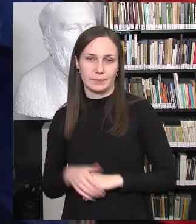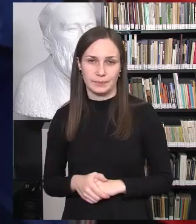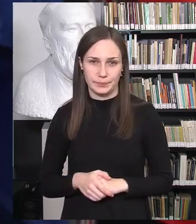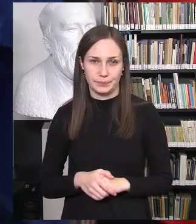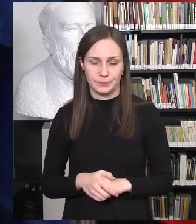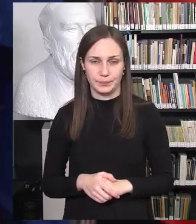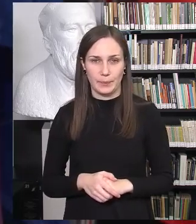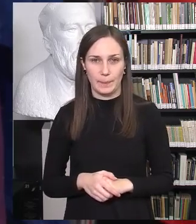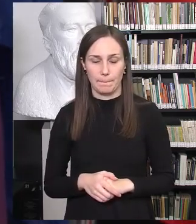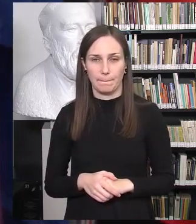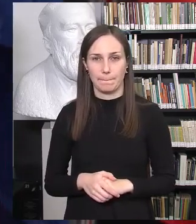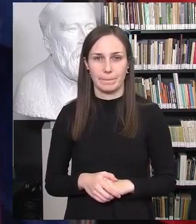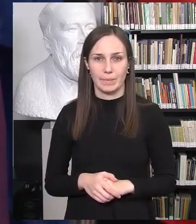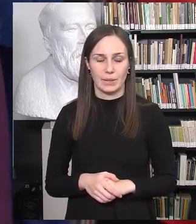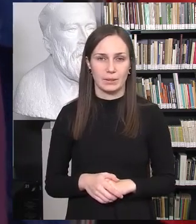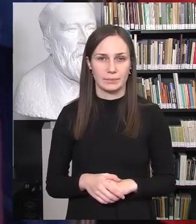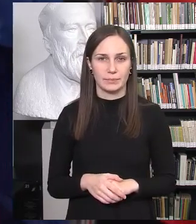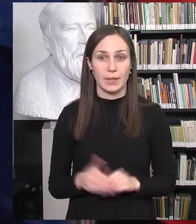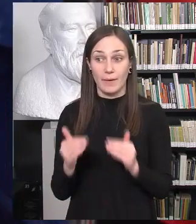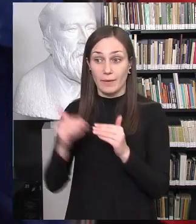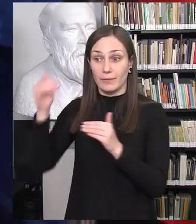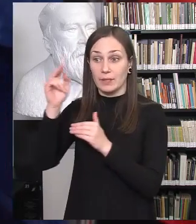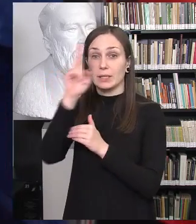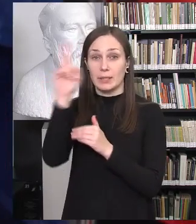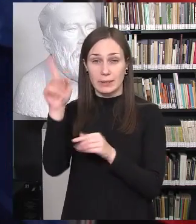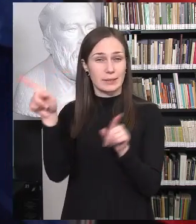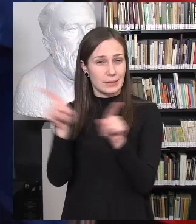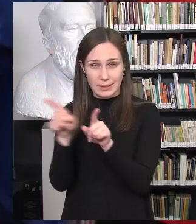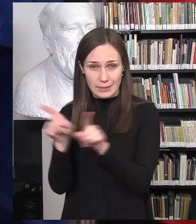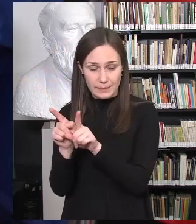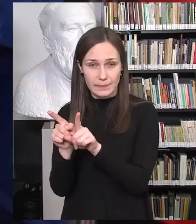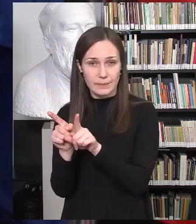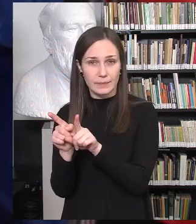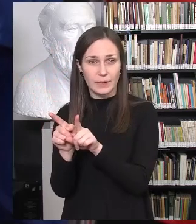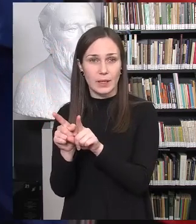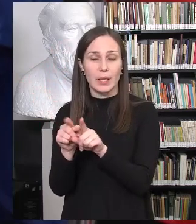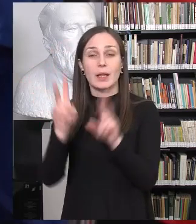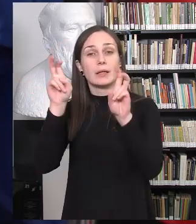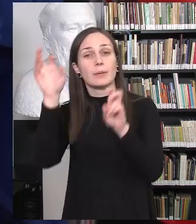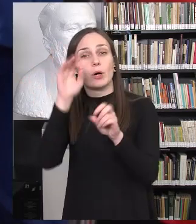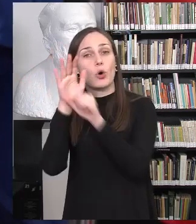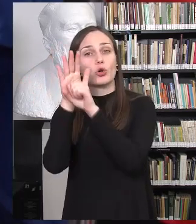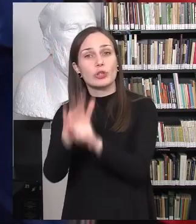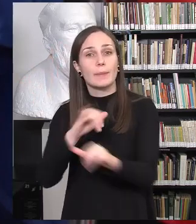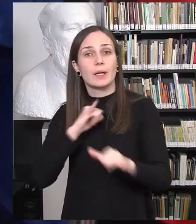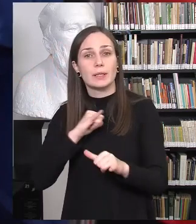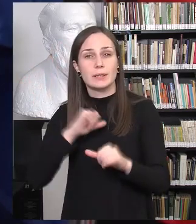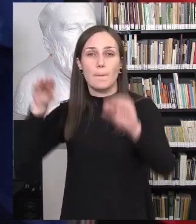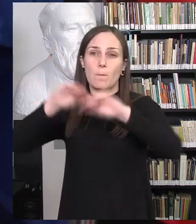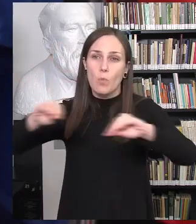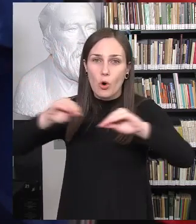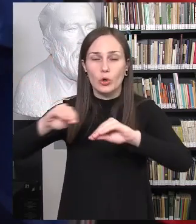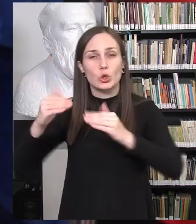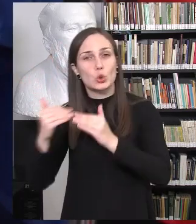skiriasi. Ir vėlgi pas vyresniuosius irgi yra tendencija, kad kalbėdami apie žeminantį elgesį iš mokytojų, iš